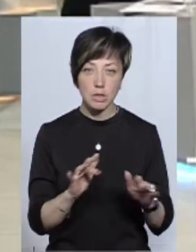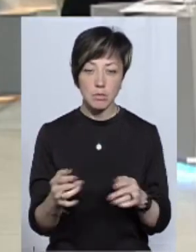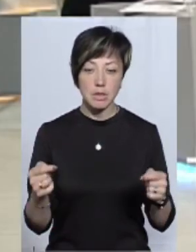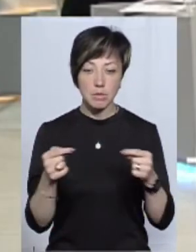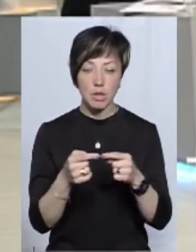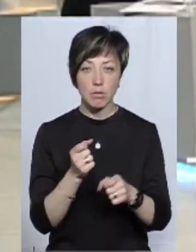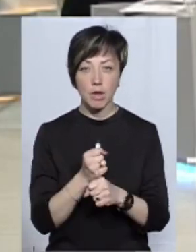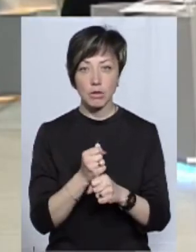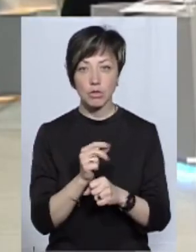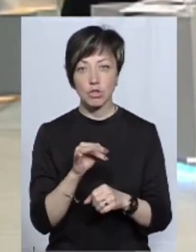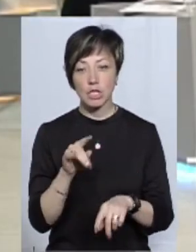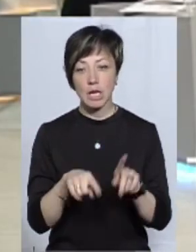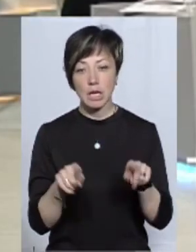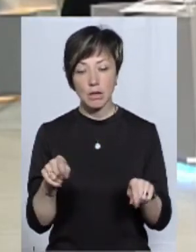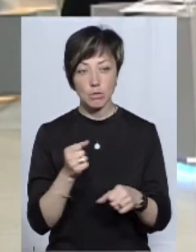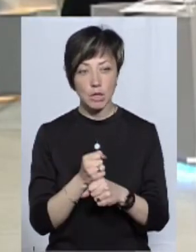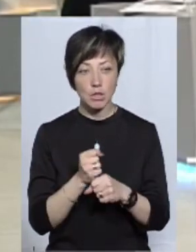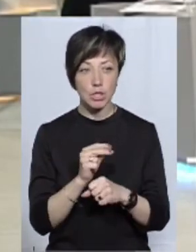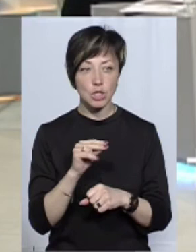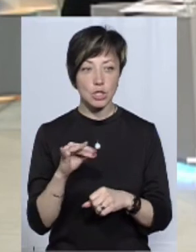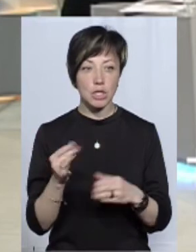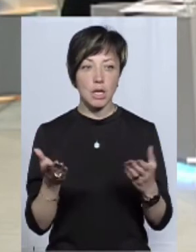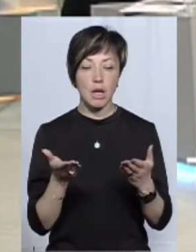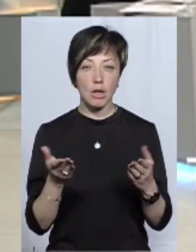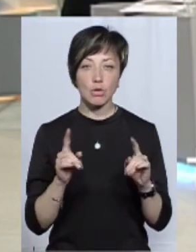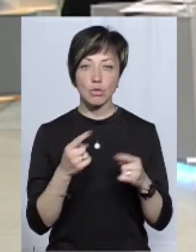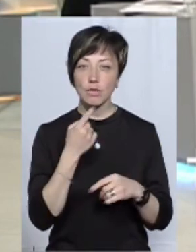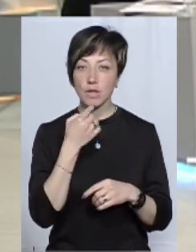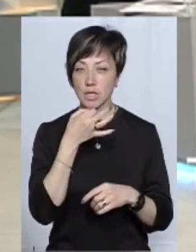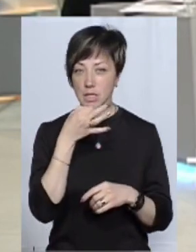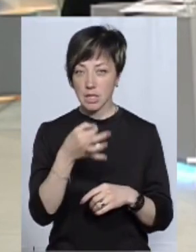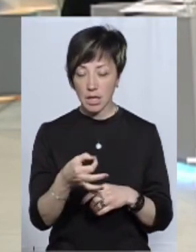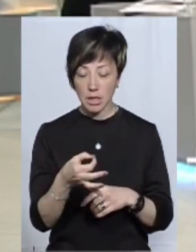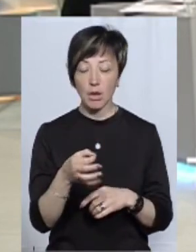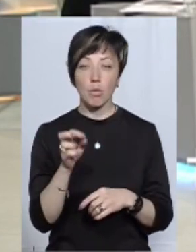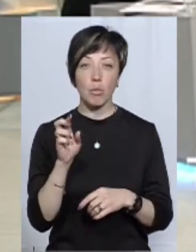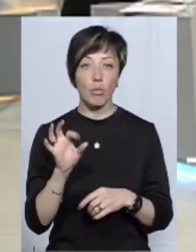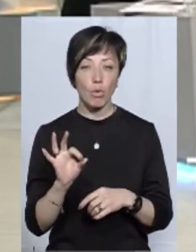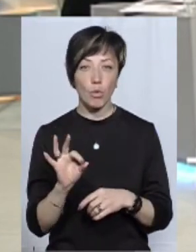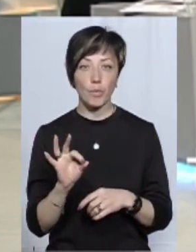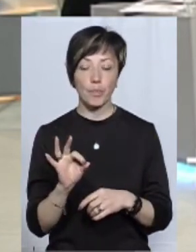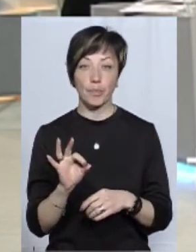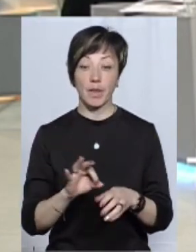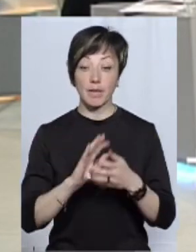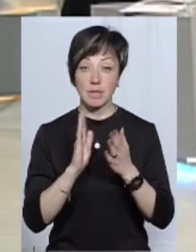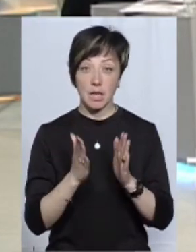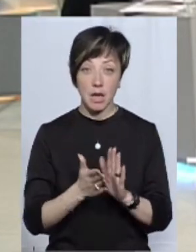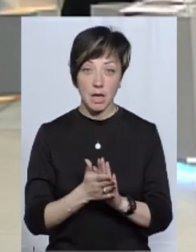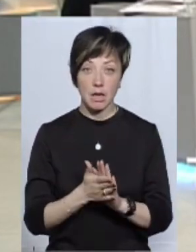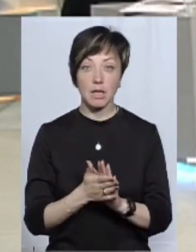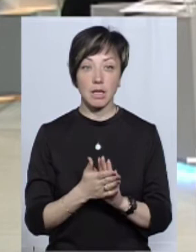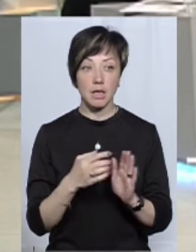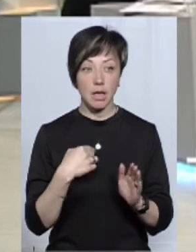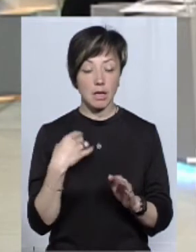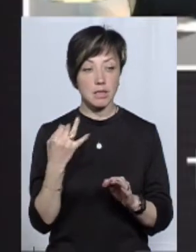безпосередньо працюють, чи ті, які рідко працюють, чи яке, тобто, дуже важко сказати, тому що взагалі, я